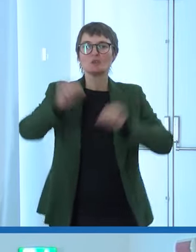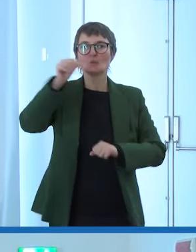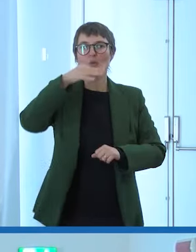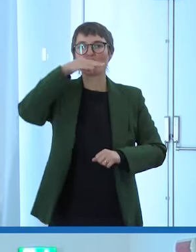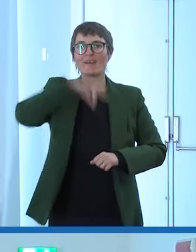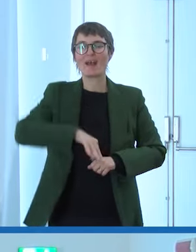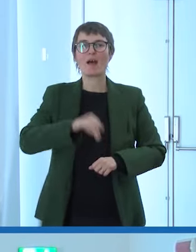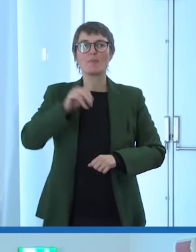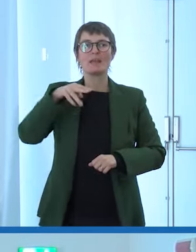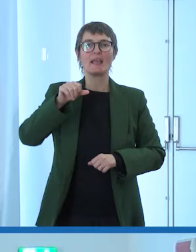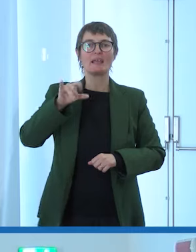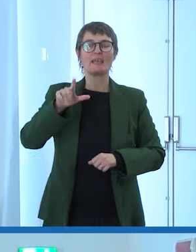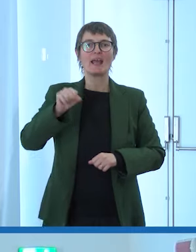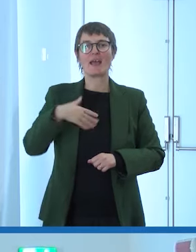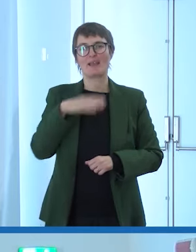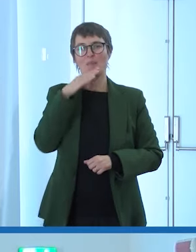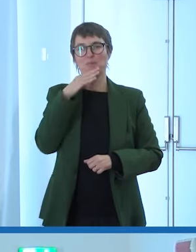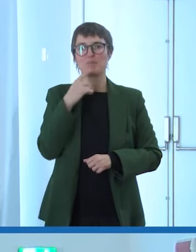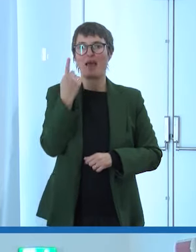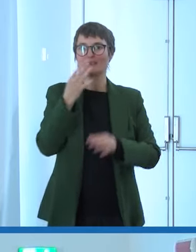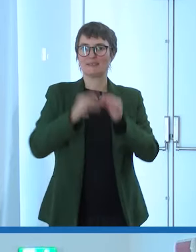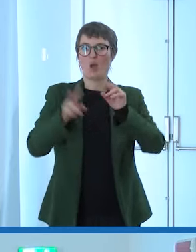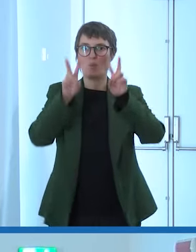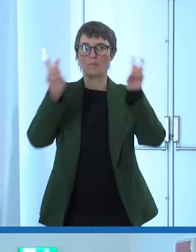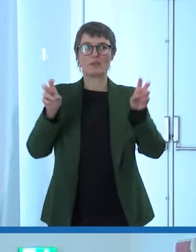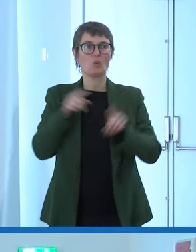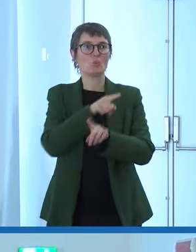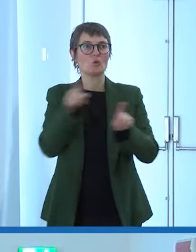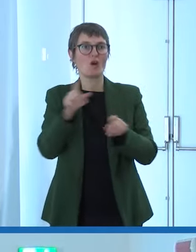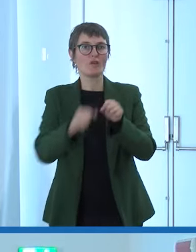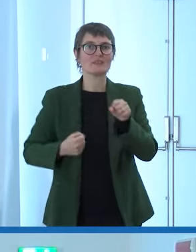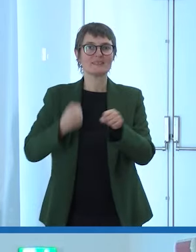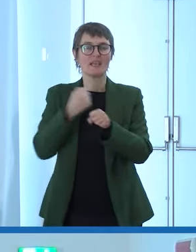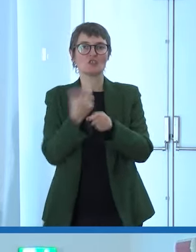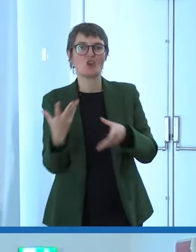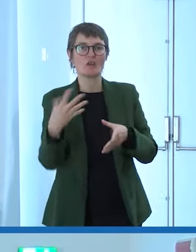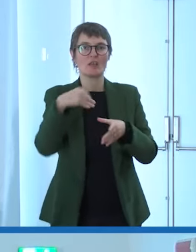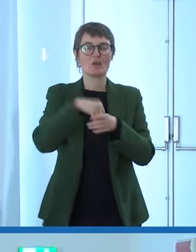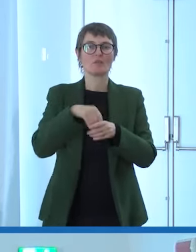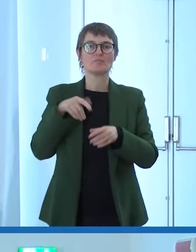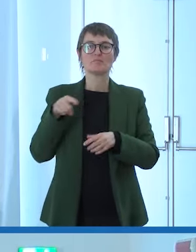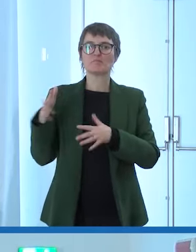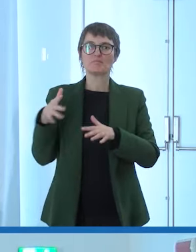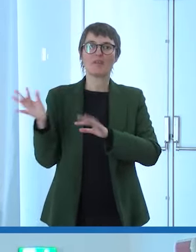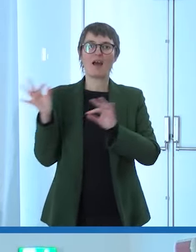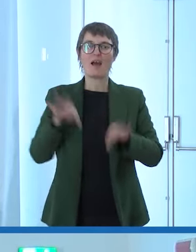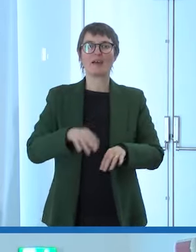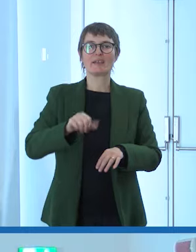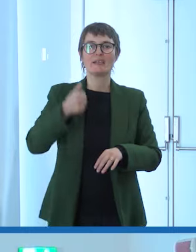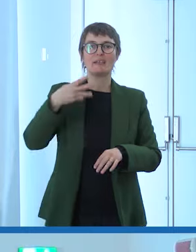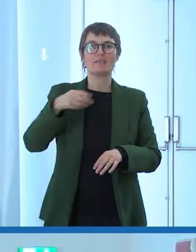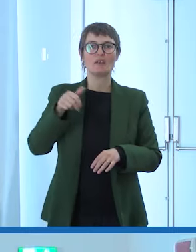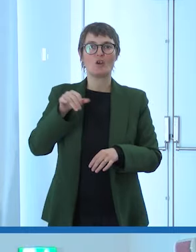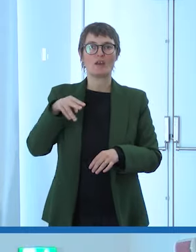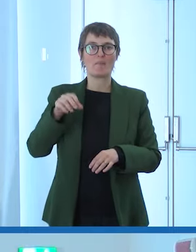d'inclusione e nel frattempo che mi raggiunge il direttore Massimo Mezzetti e Giuseppe Mezzetti